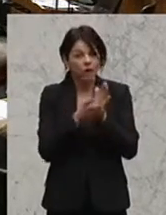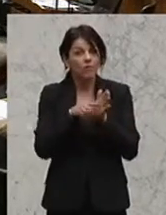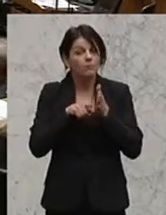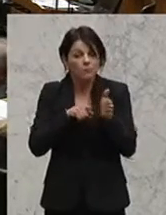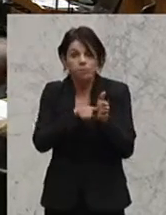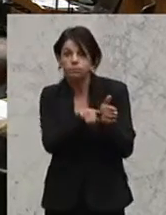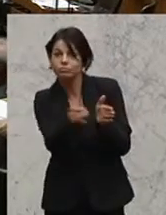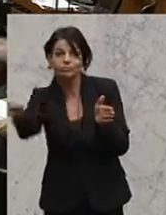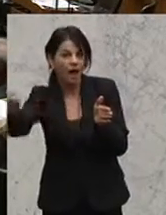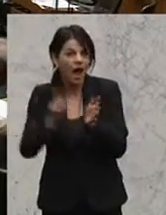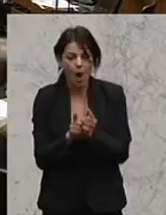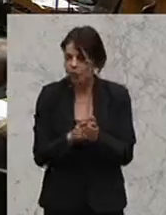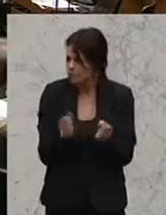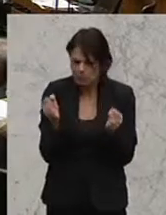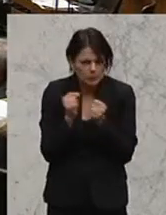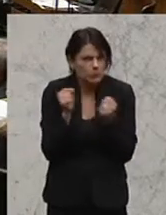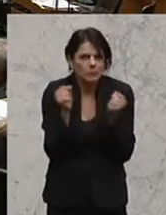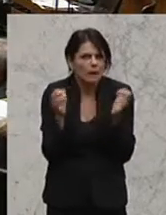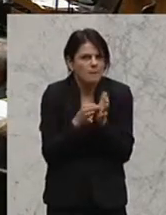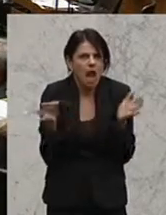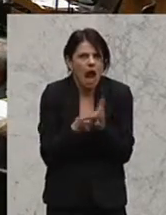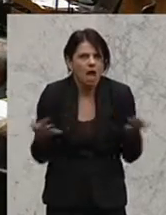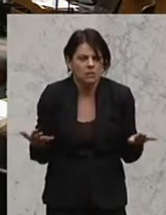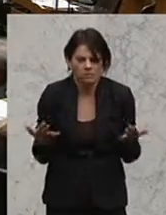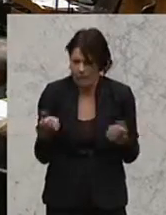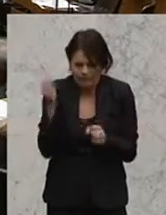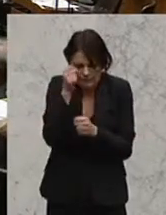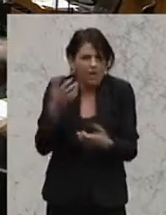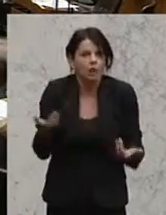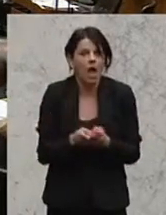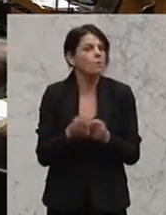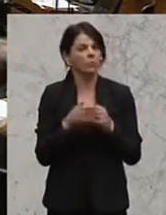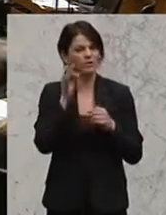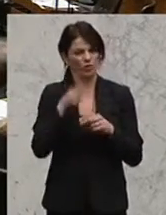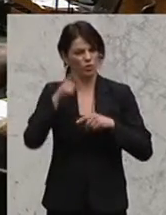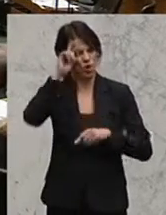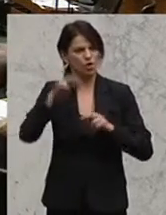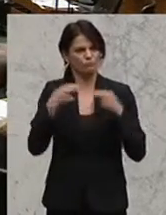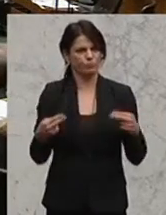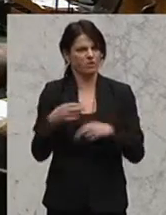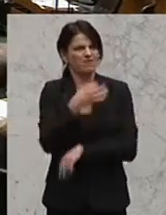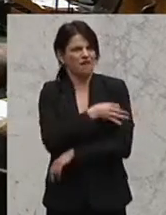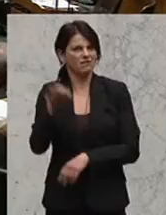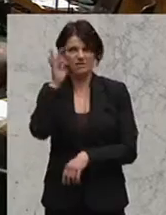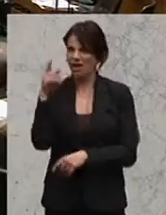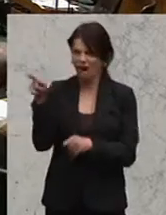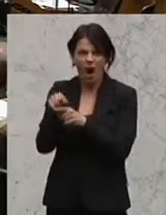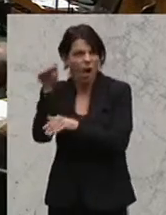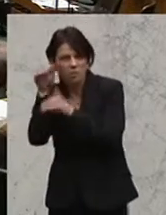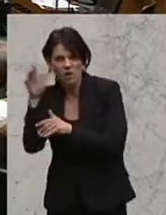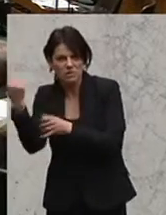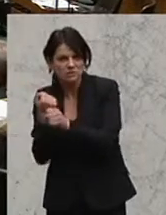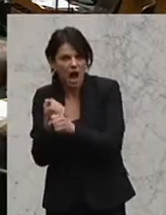so unglaubliche Maßnahmen, die hier gesetzt werden, bis hin zu den Skurrilitäten, dass also die deutsche Bundeskanzlerin abgehört wird oder die EU-Kommission,